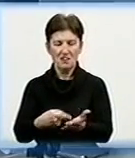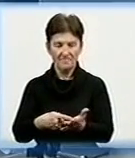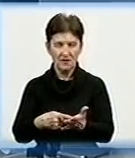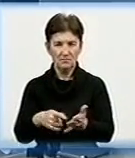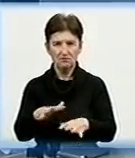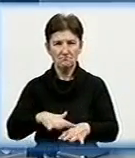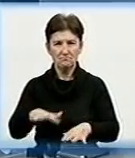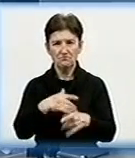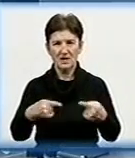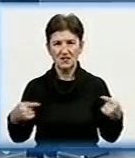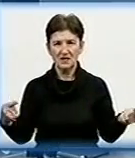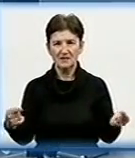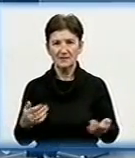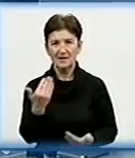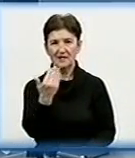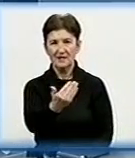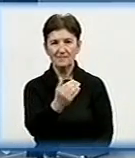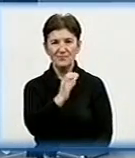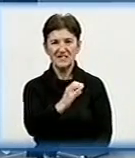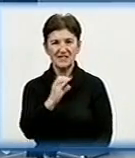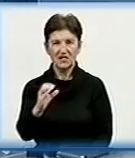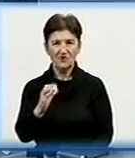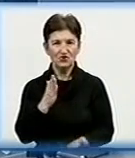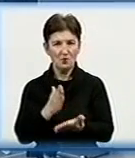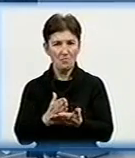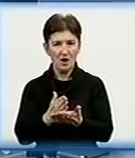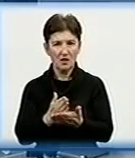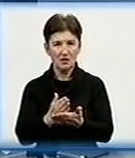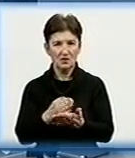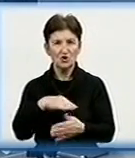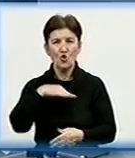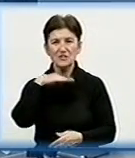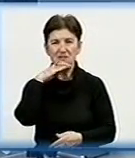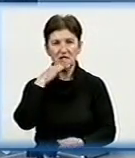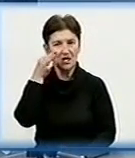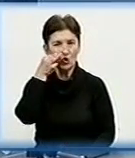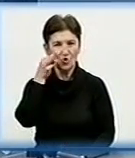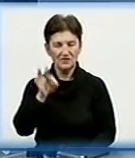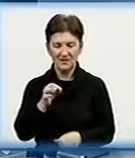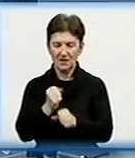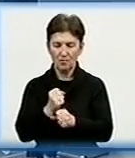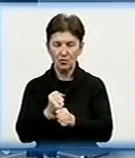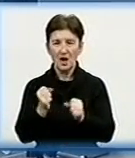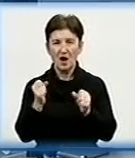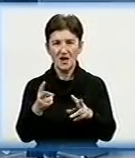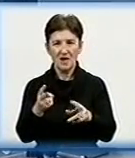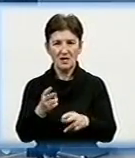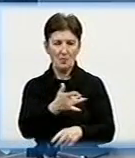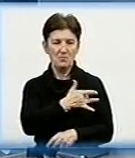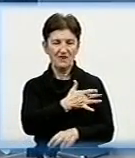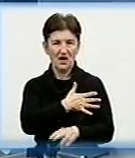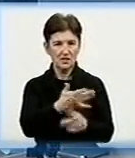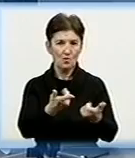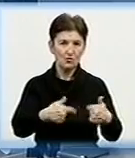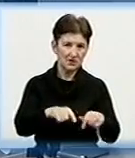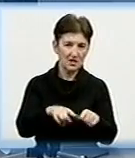Сергій Сергійович має достатній досвід роботи, як в приватному секторі економіки,